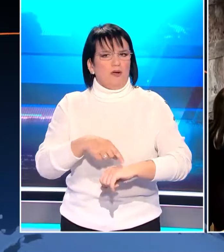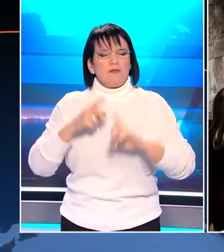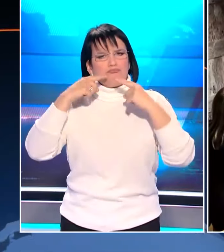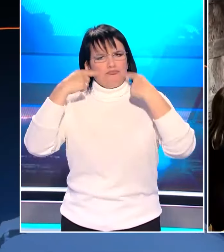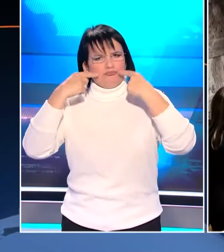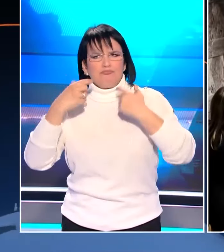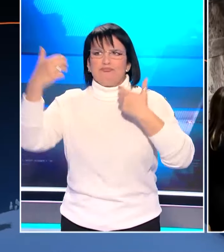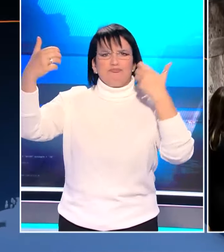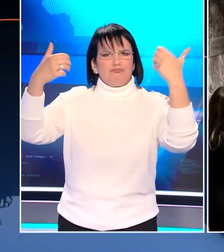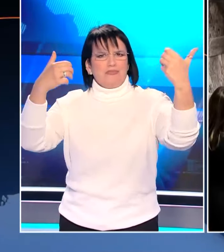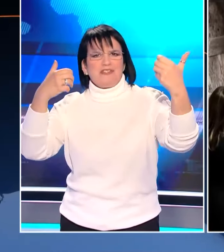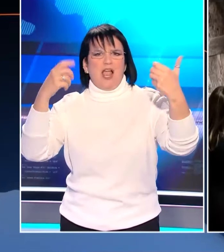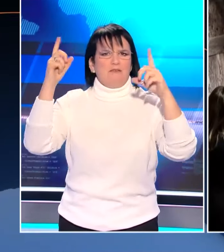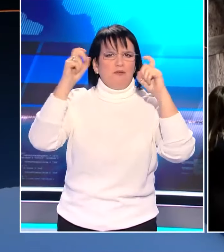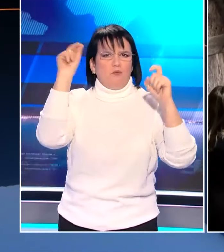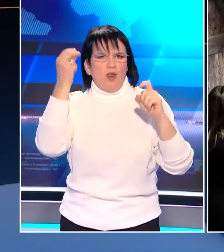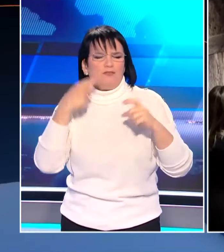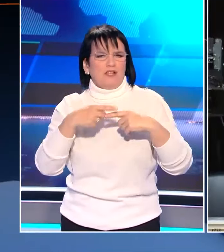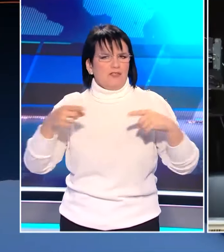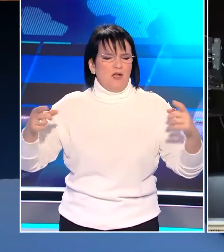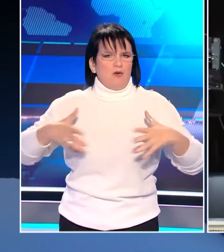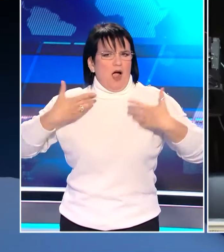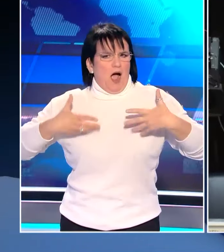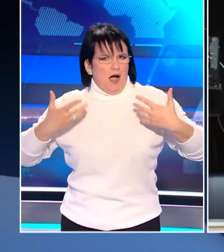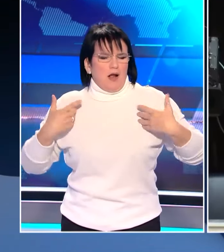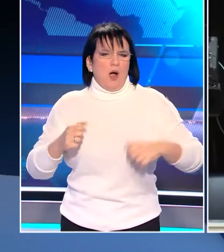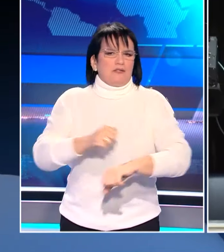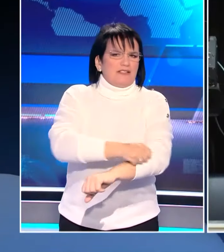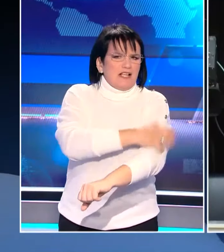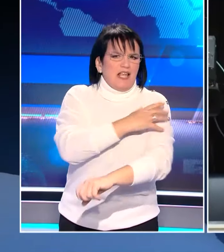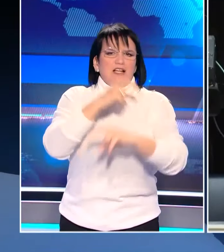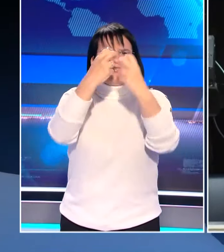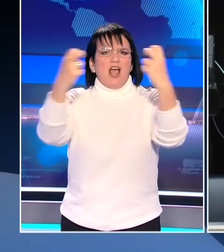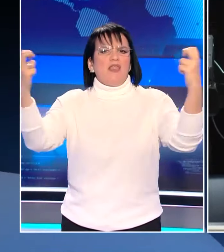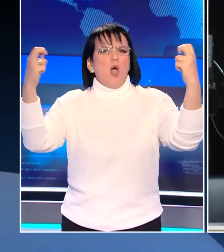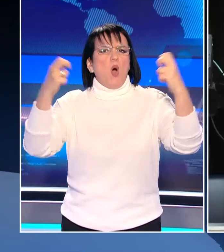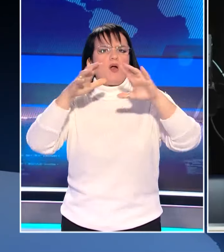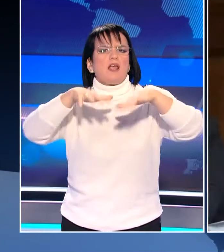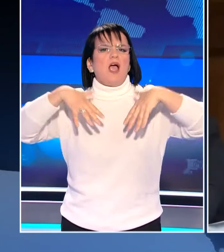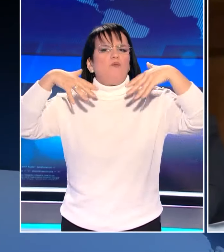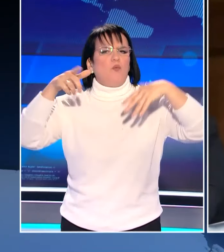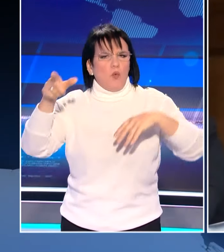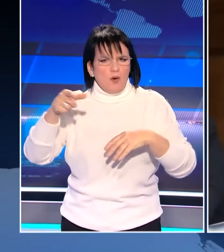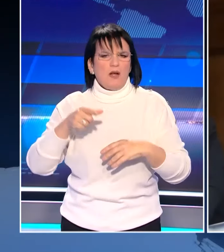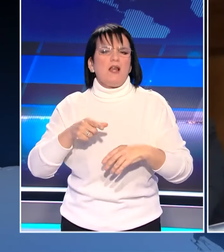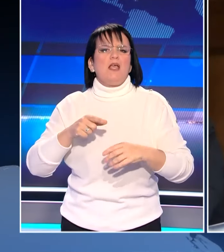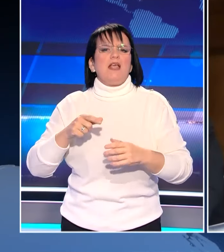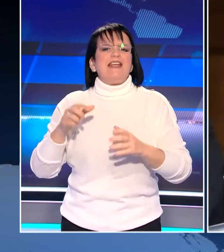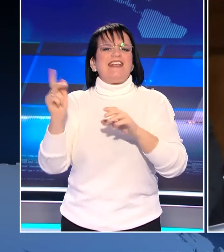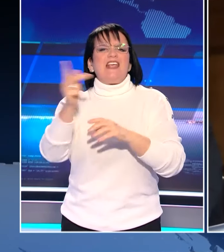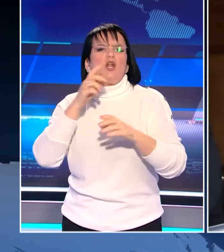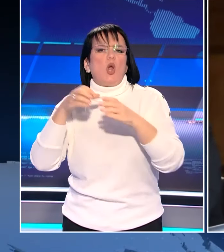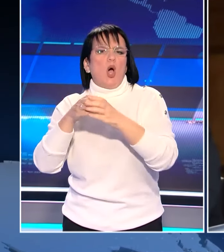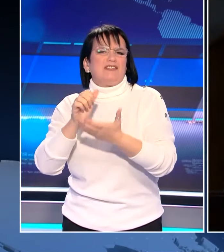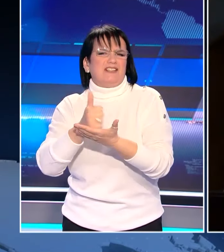χαμόγελα αποτυπωμένα σε σέλφις, αλλά και έκδηλο ενθουσιασμό μαζί με συγκίνηση στα θεωρία της Βουλής, όπου βρίσκονται μέλη της κοινότητας ΛΟΑΤΚΙ, έγινε